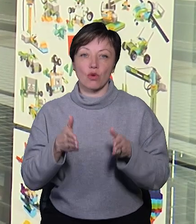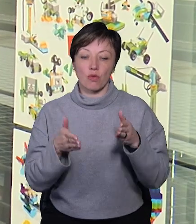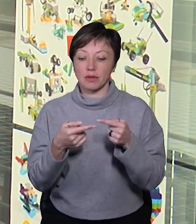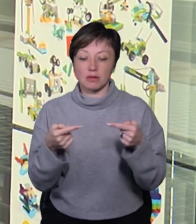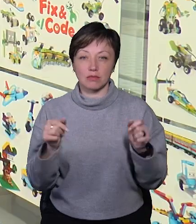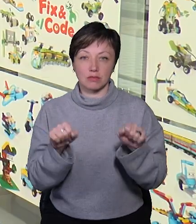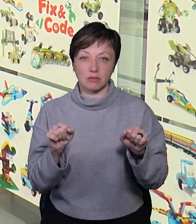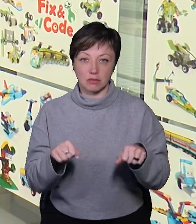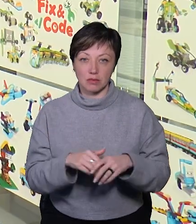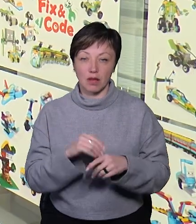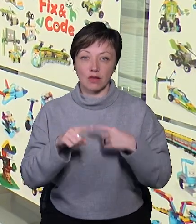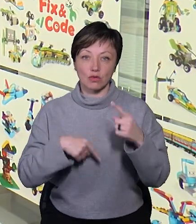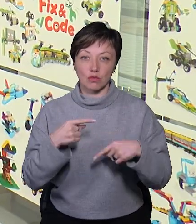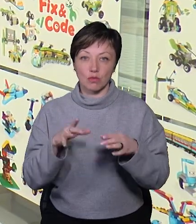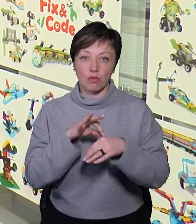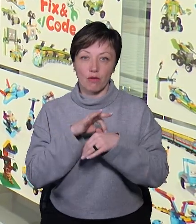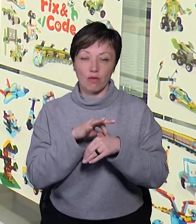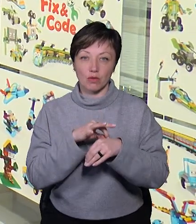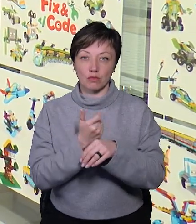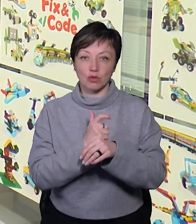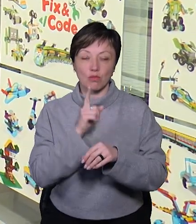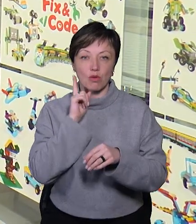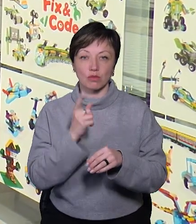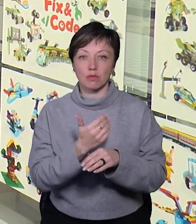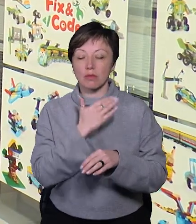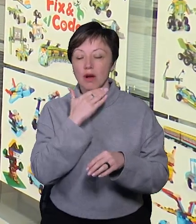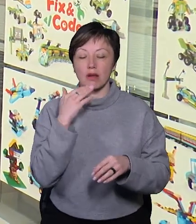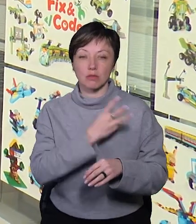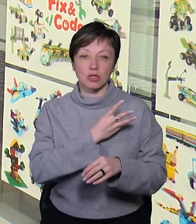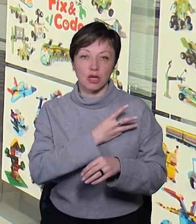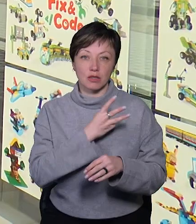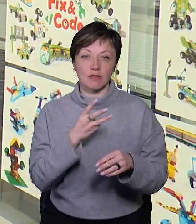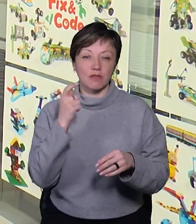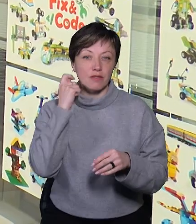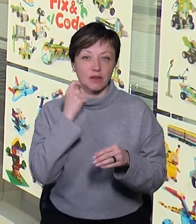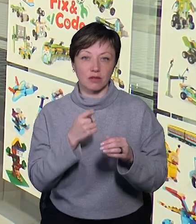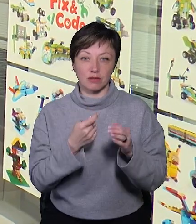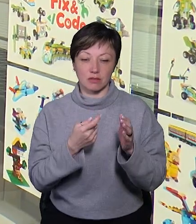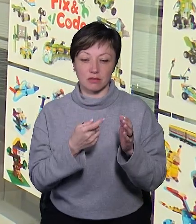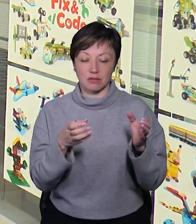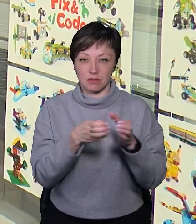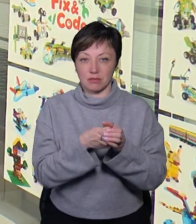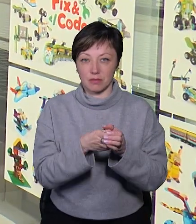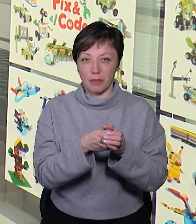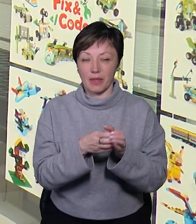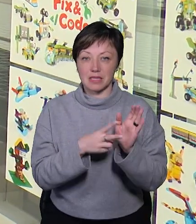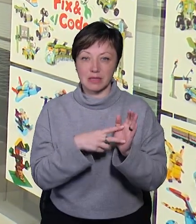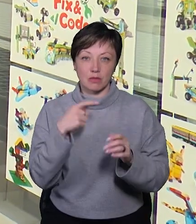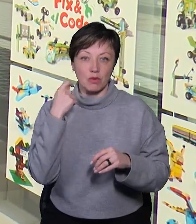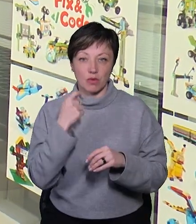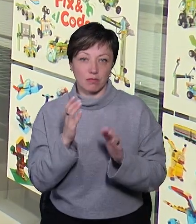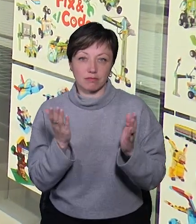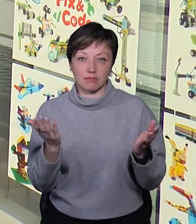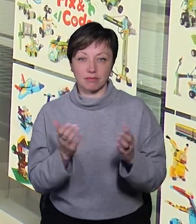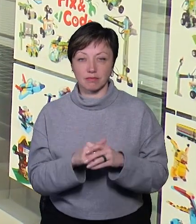матеріали, які в нас є. Наступного ми будемо проводити і для більш молодших, бо дуже багато було бажаючих з молодшої вікової категорії. Це сім років, це